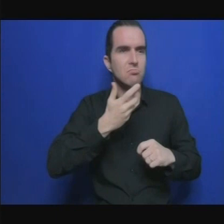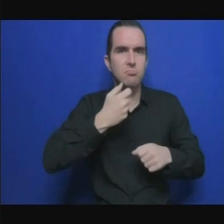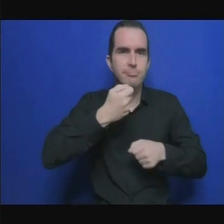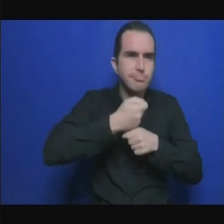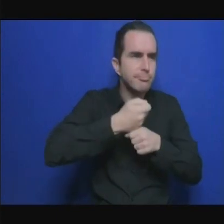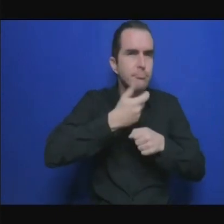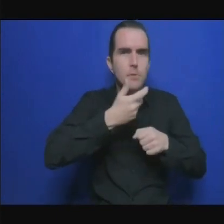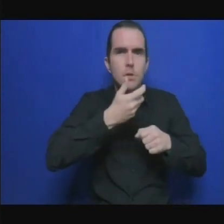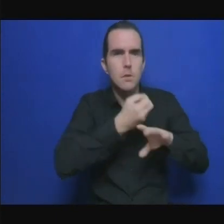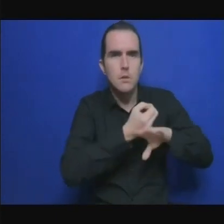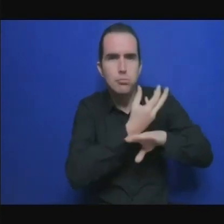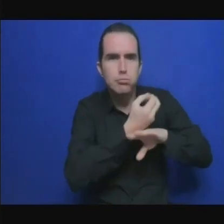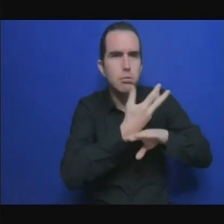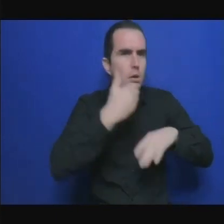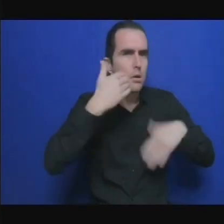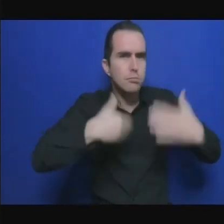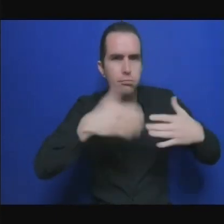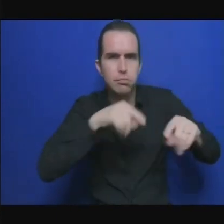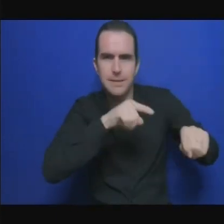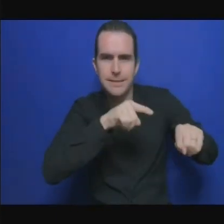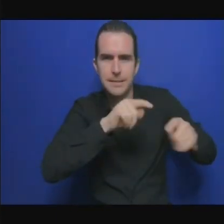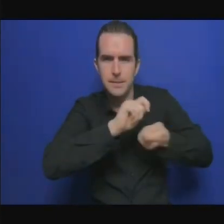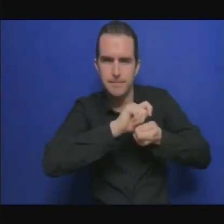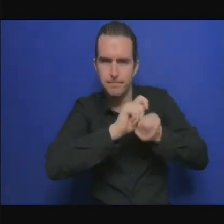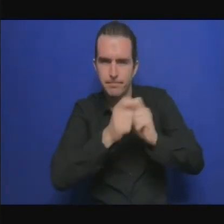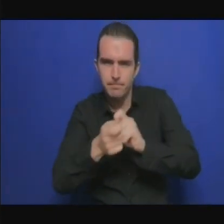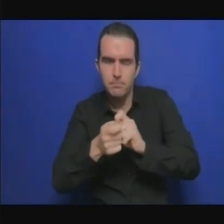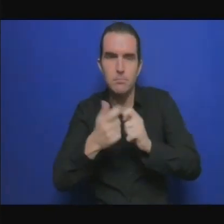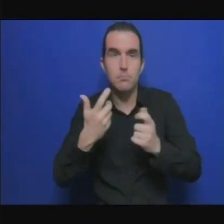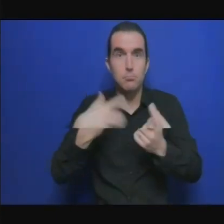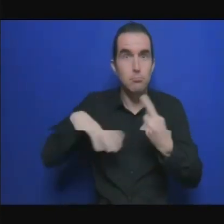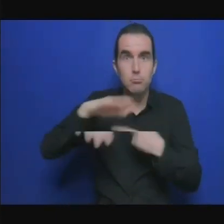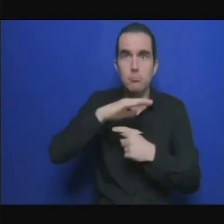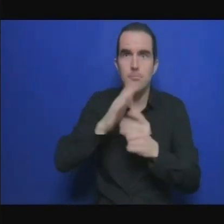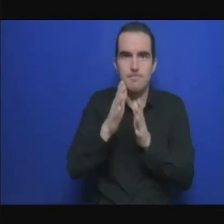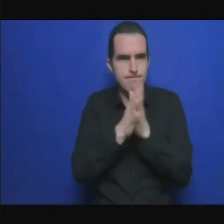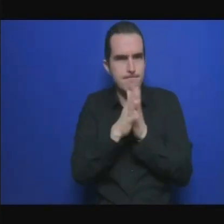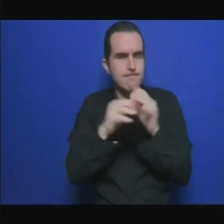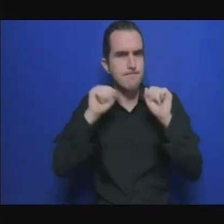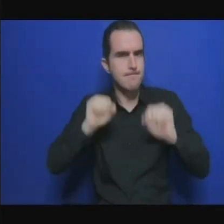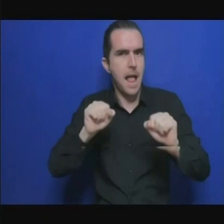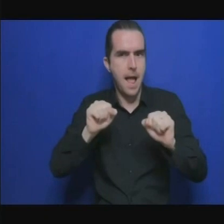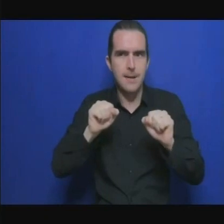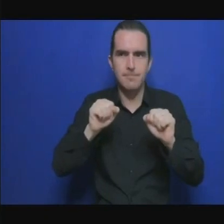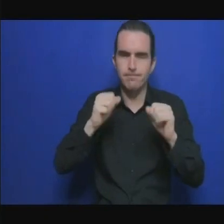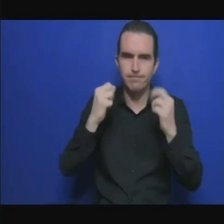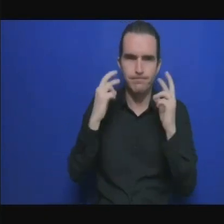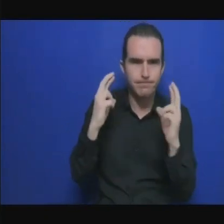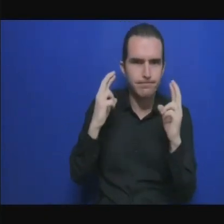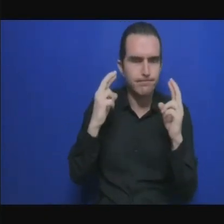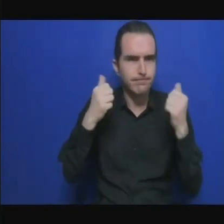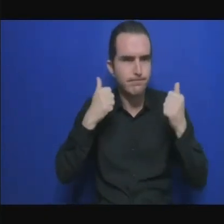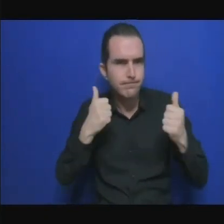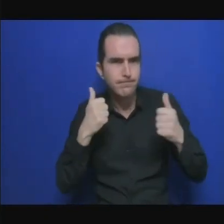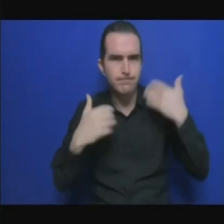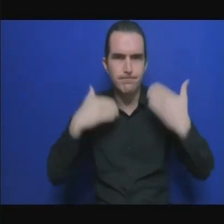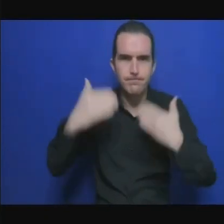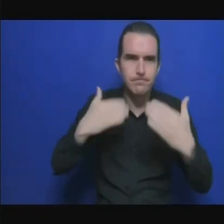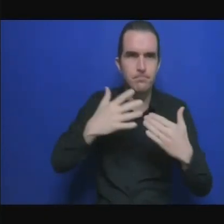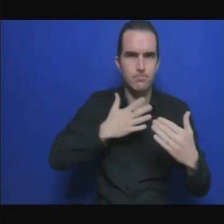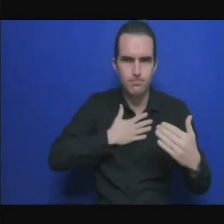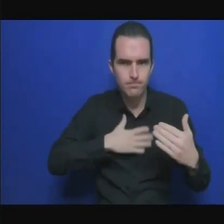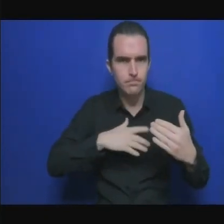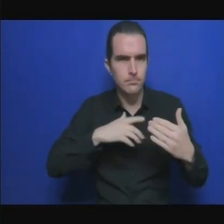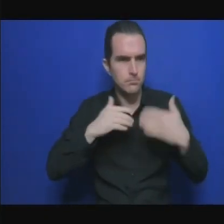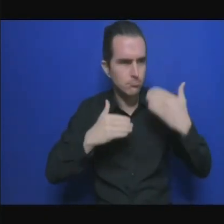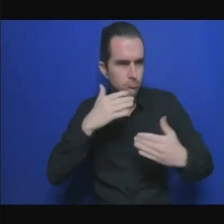forte occurrence d'extrêmes climatiques qui sont plus intenses et plus fréquentes et qui compromettent le